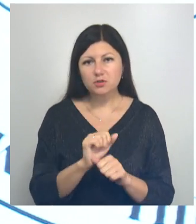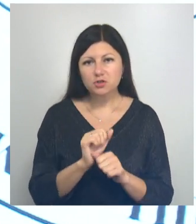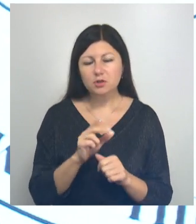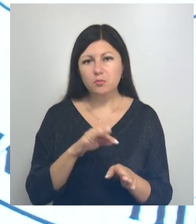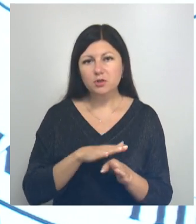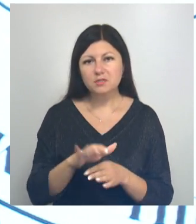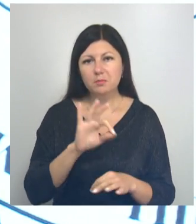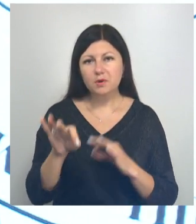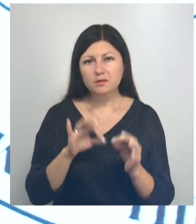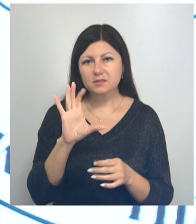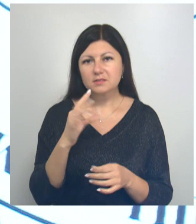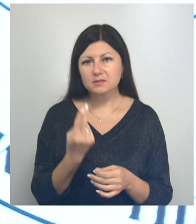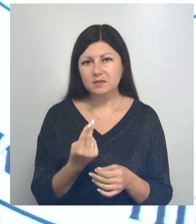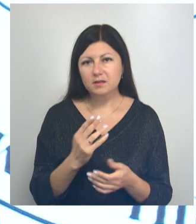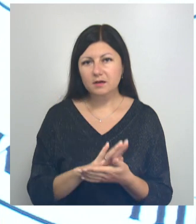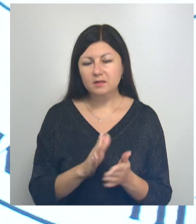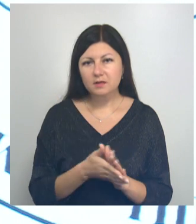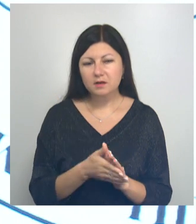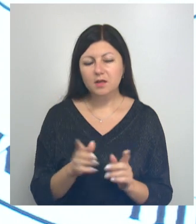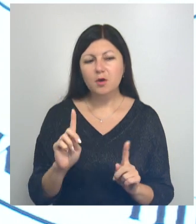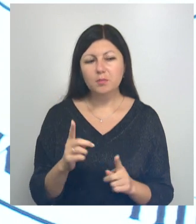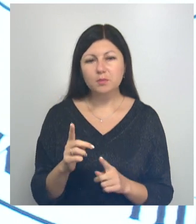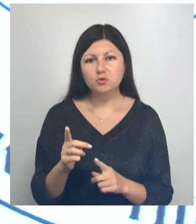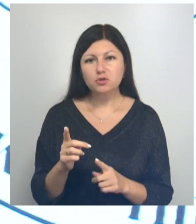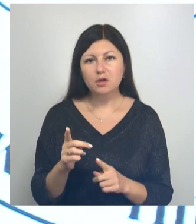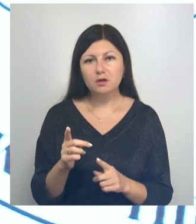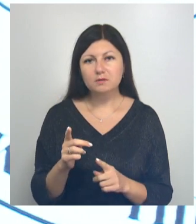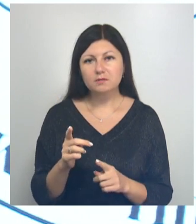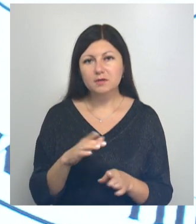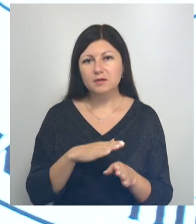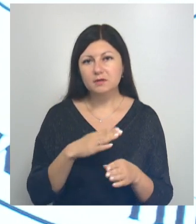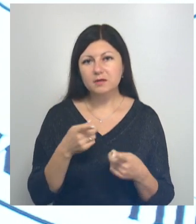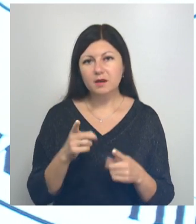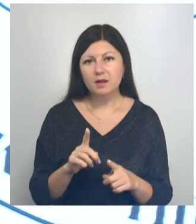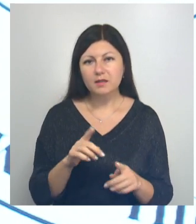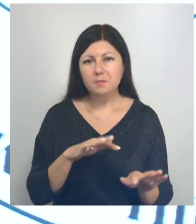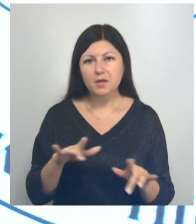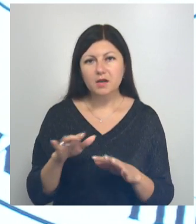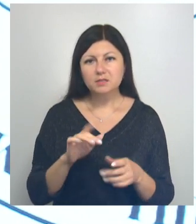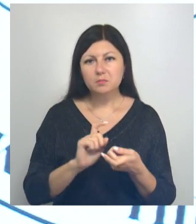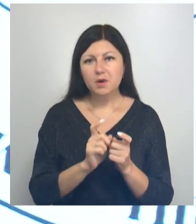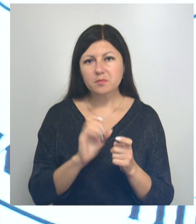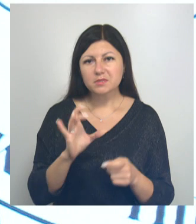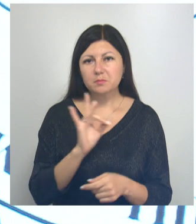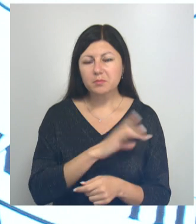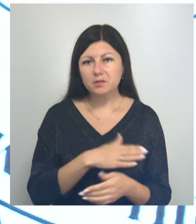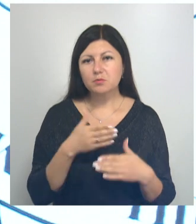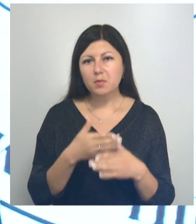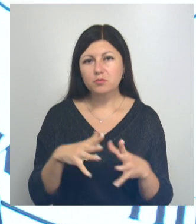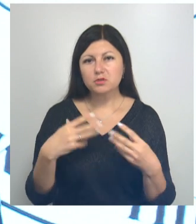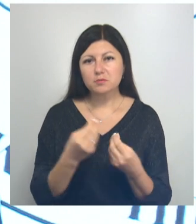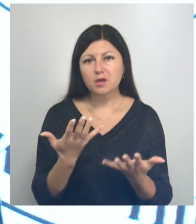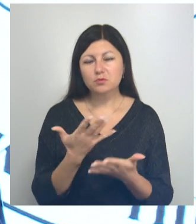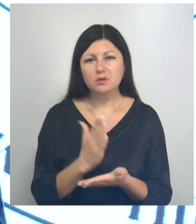реализации проекта «Социальный контракт». Потому что реальный механизм борьбы с бедностью, помочь тем семьям,